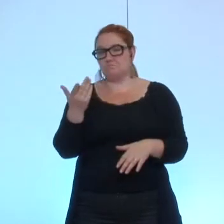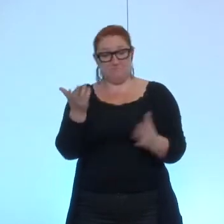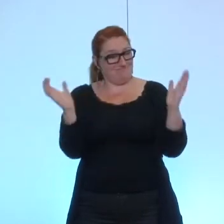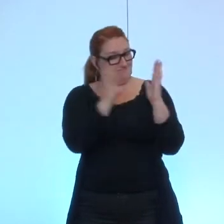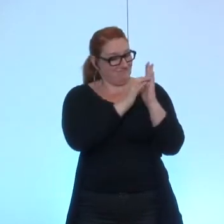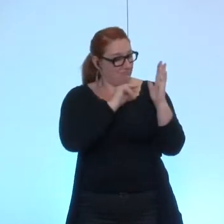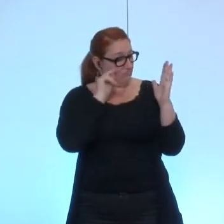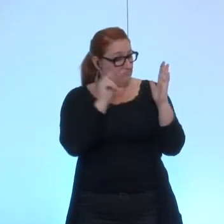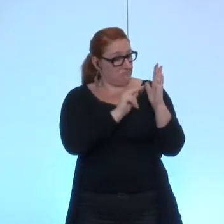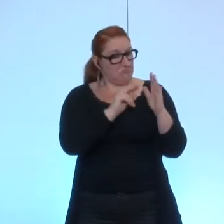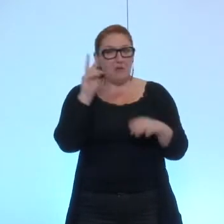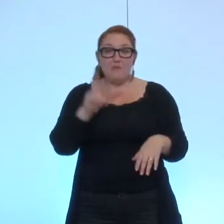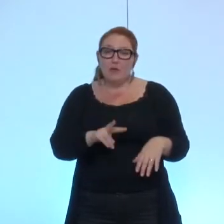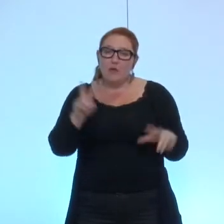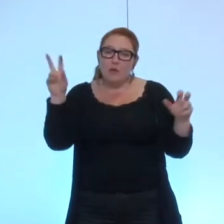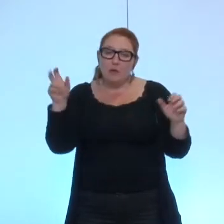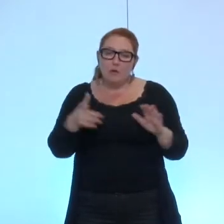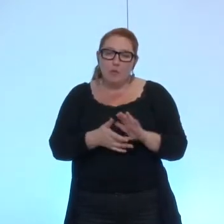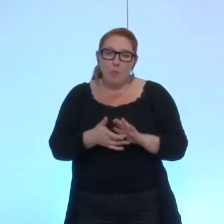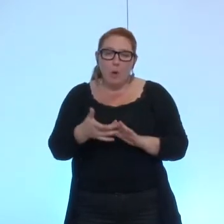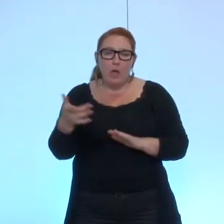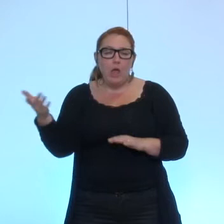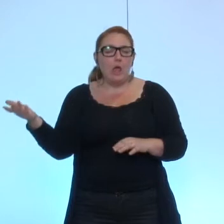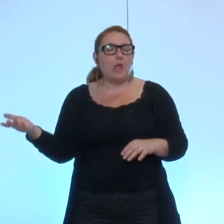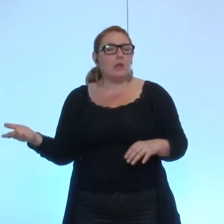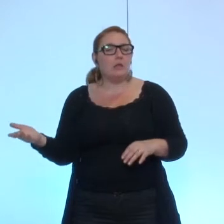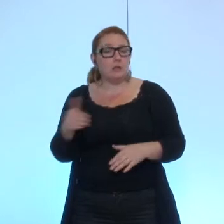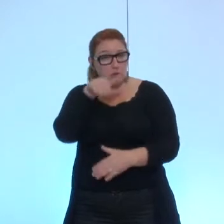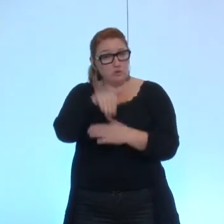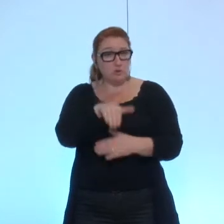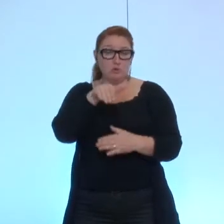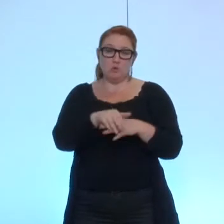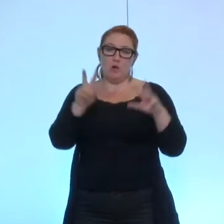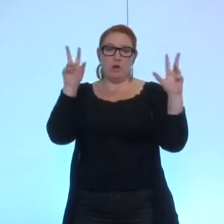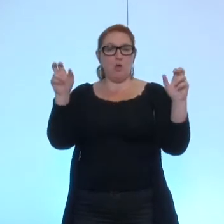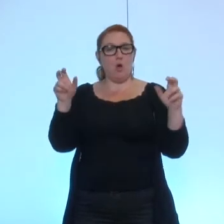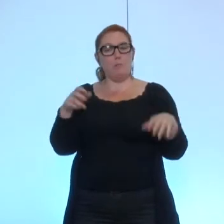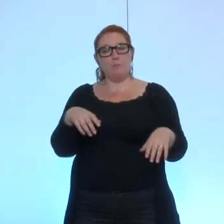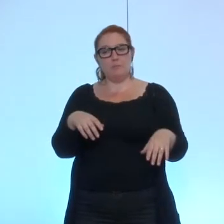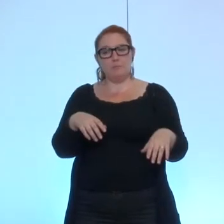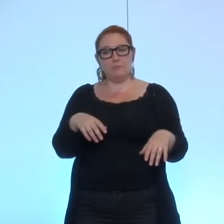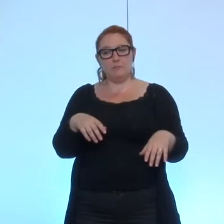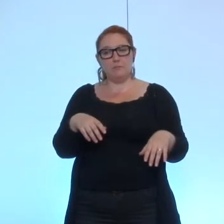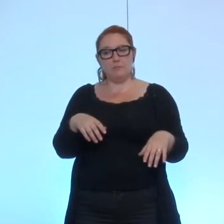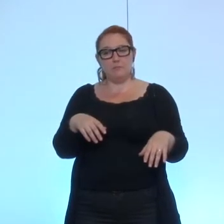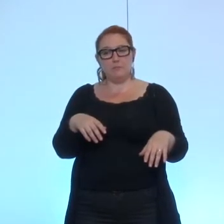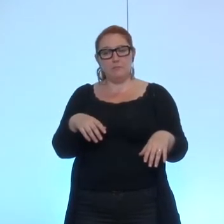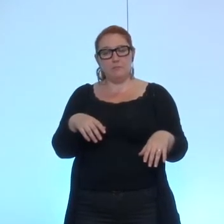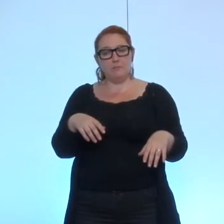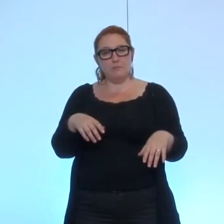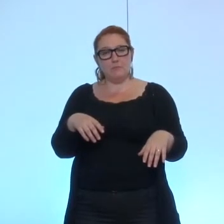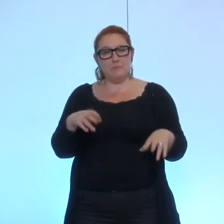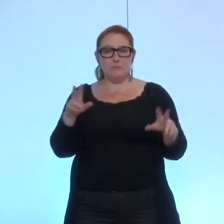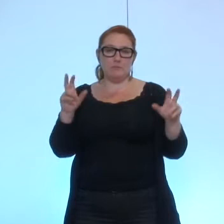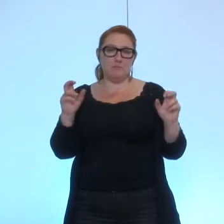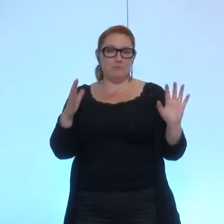le dis clairement, quelle belle hypocrisie. Ce soir, vous vous auto-octroyez, quelque chose qu'il est bien difficile de qualifier d'autre chose que d